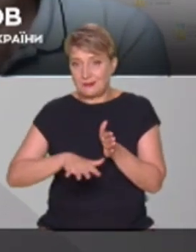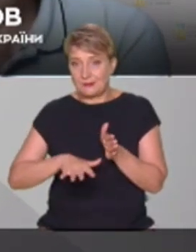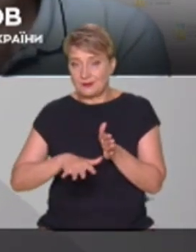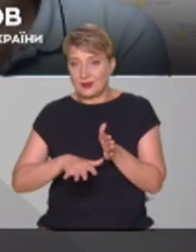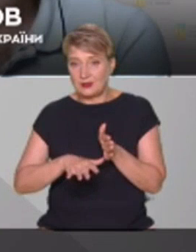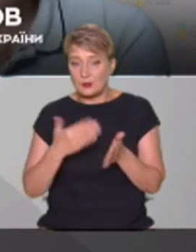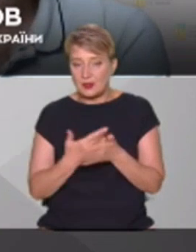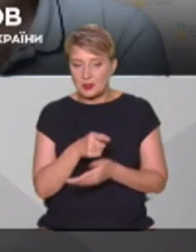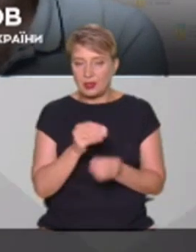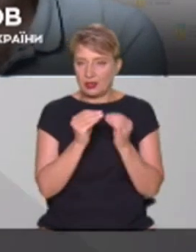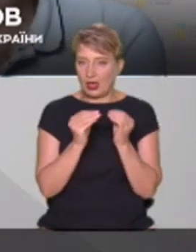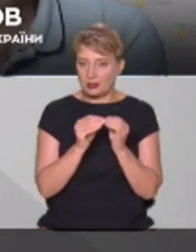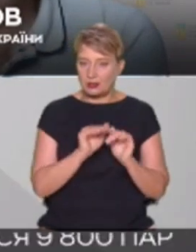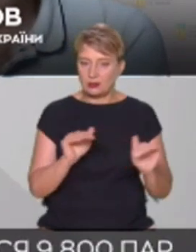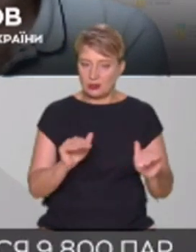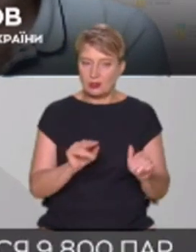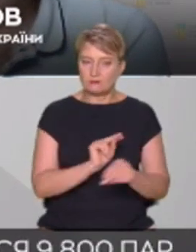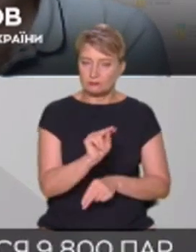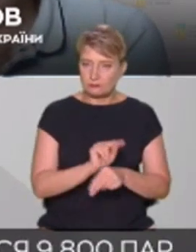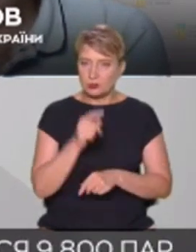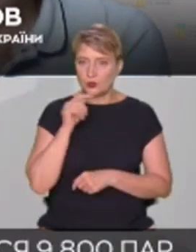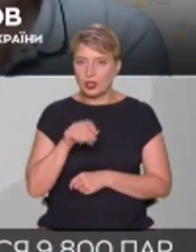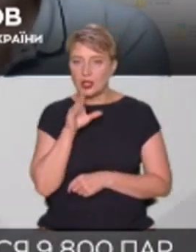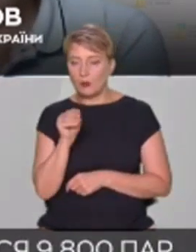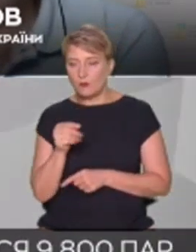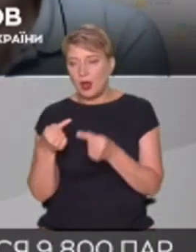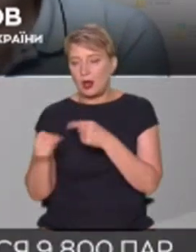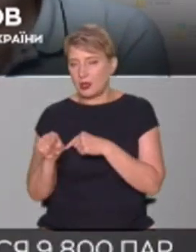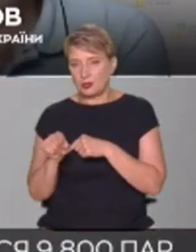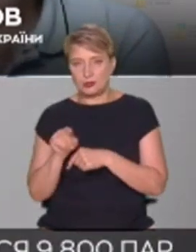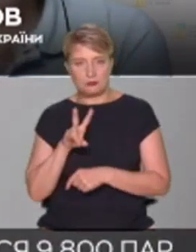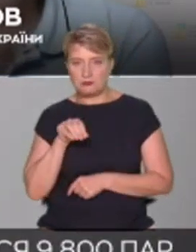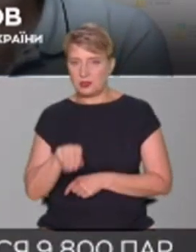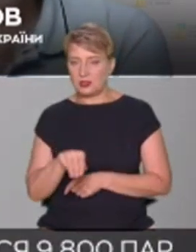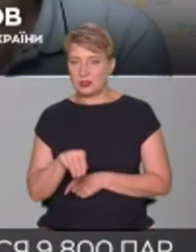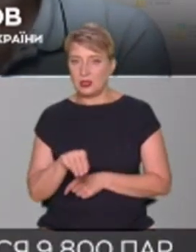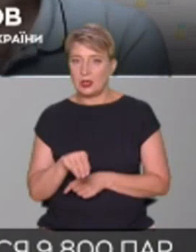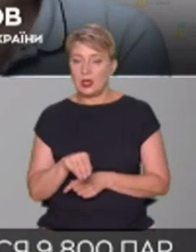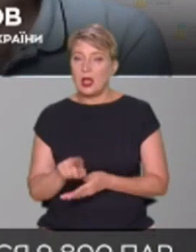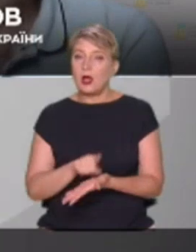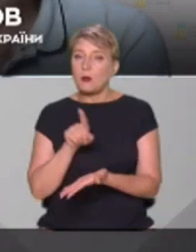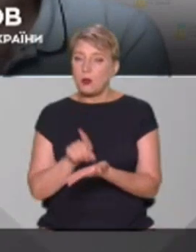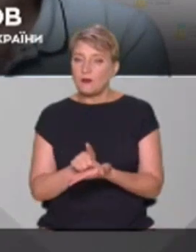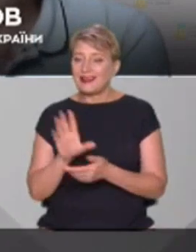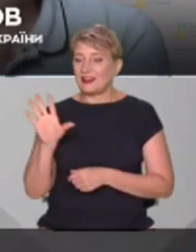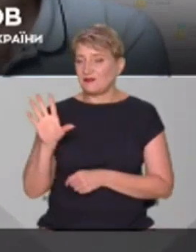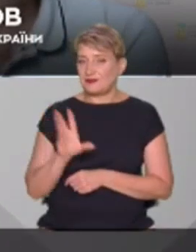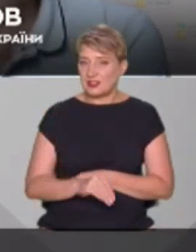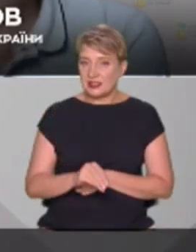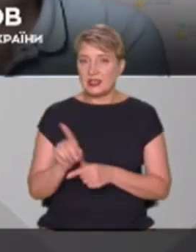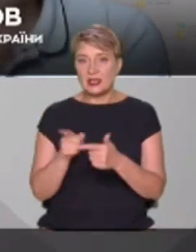дітей вивчали російську мову, а всі інші не вивчали. Тобто має бути або всі вивчають, або це виноситися